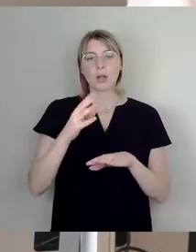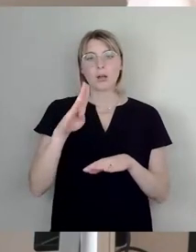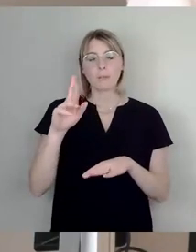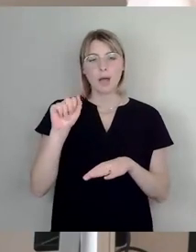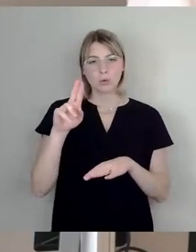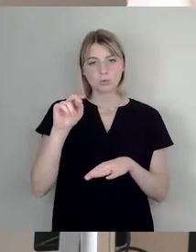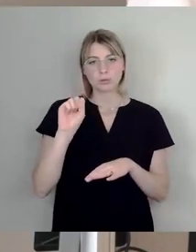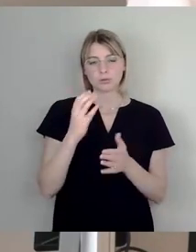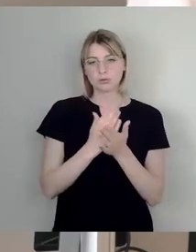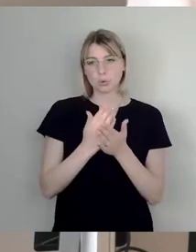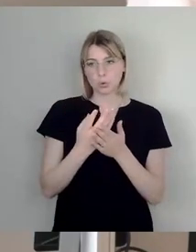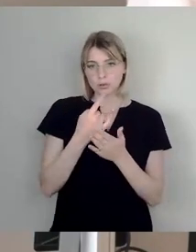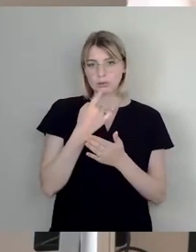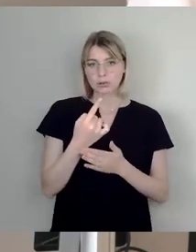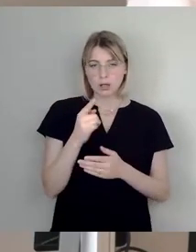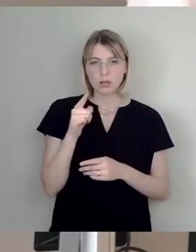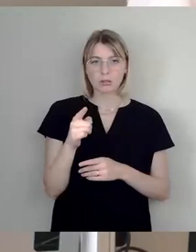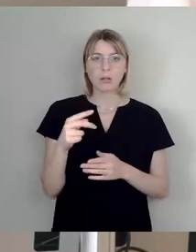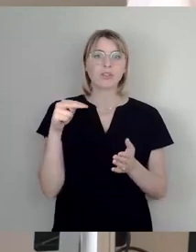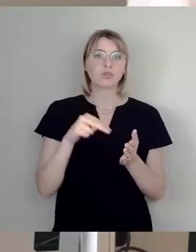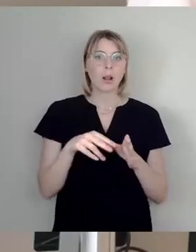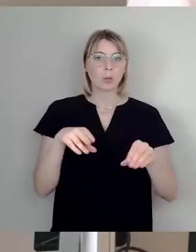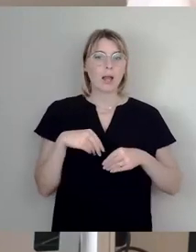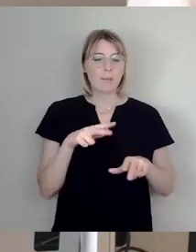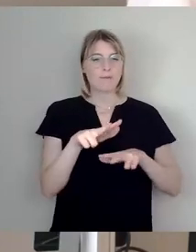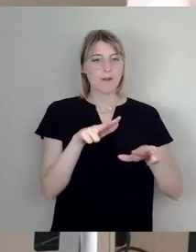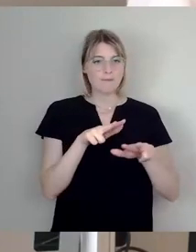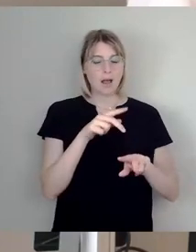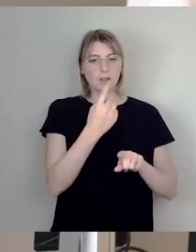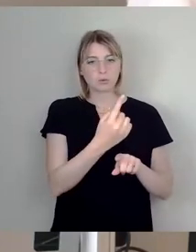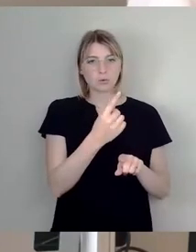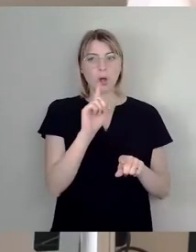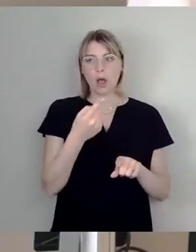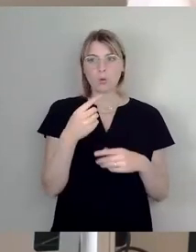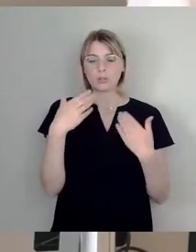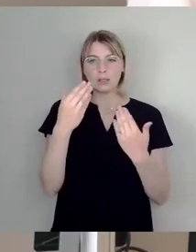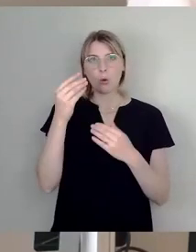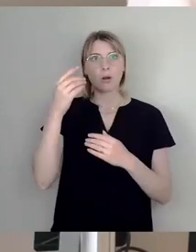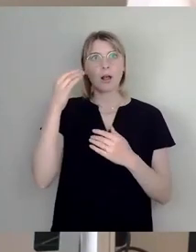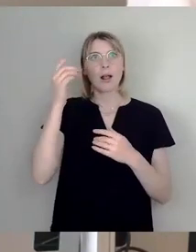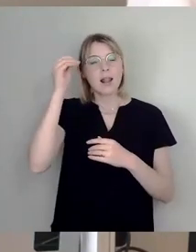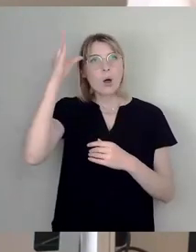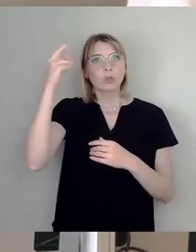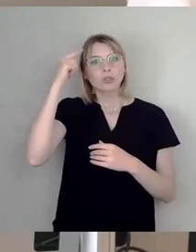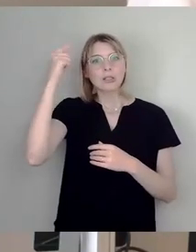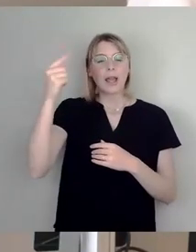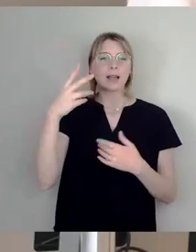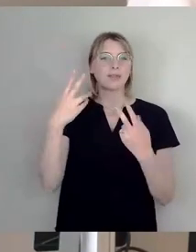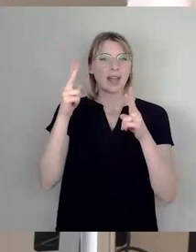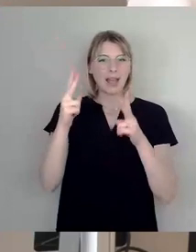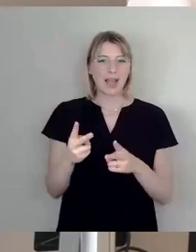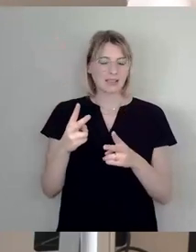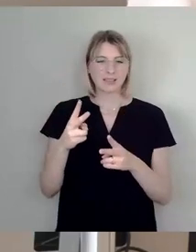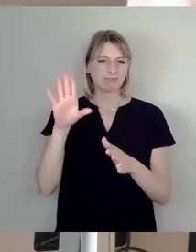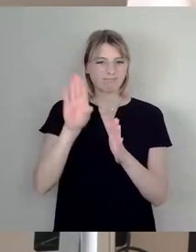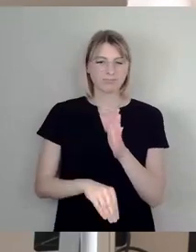Denn der wird auch in der Stellungnahme der Verwaltung und auch sonst mit gesunden Menschenverstand als rechtswidrig eingeschätzt, was schon ein bisschen traurig ist, so einen